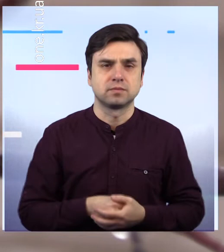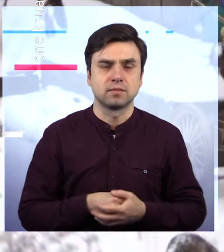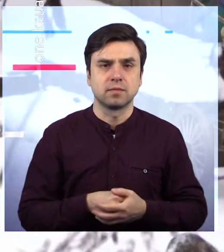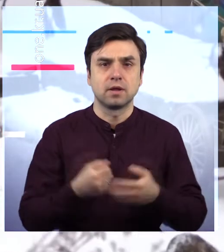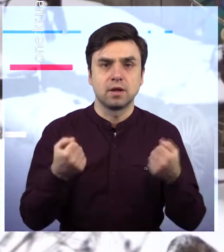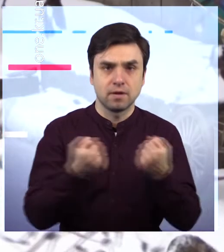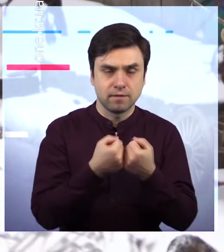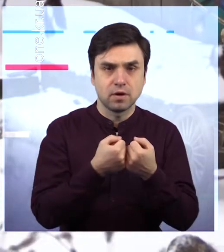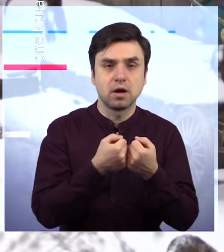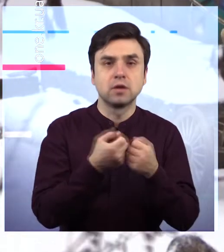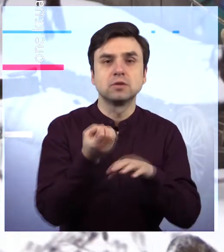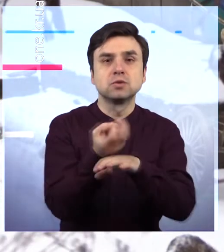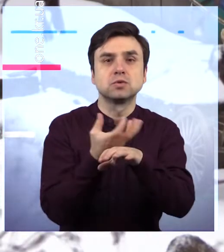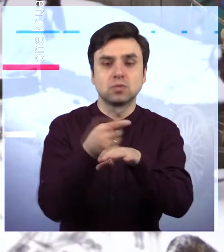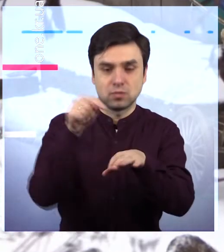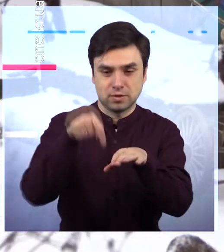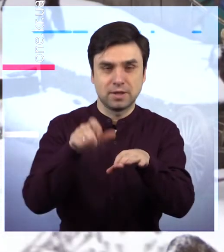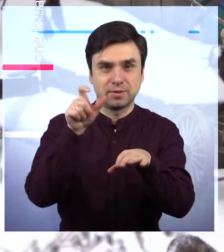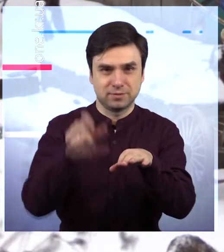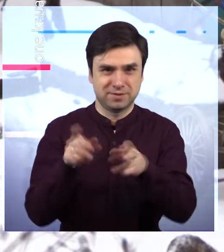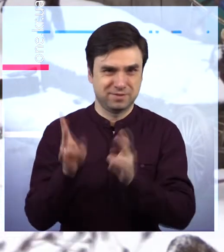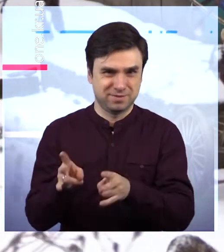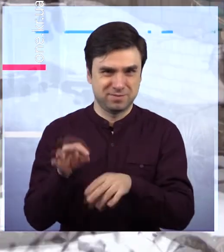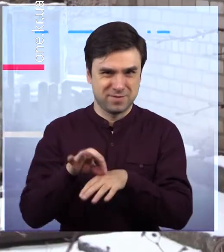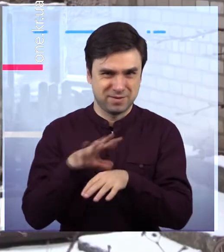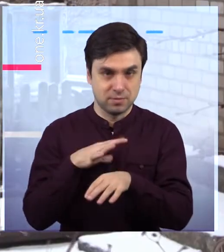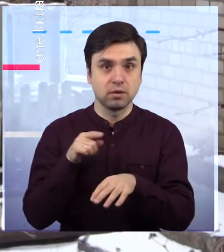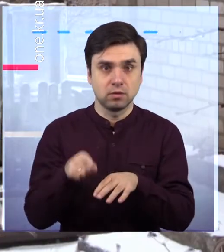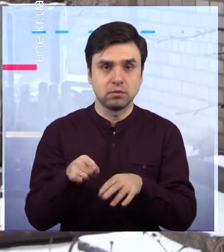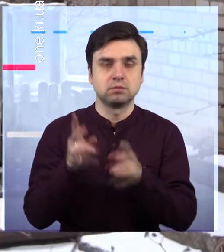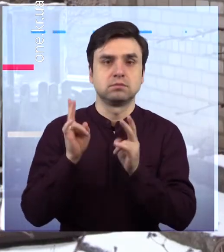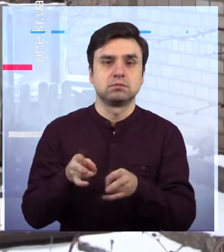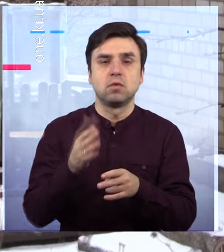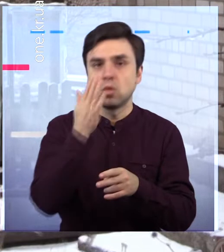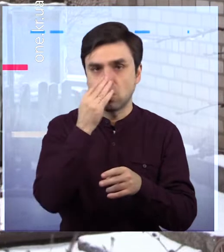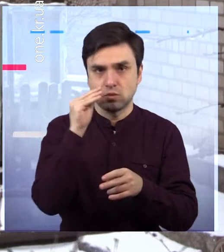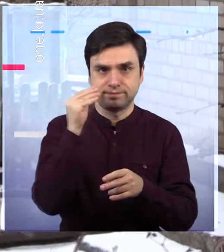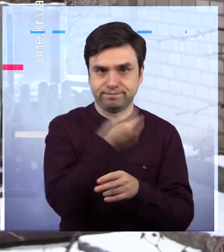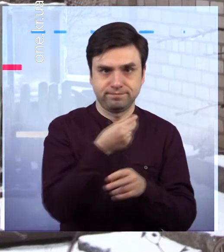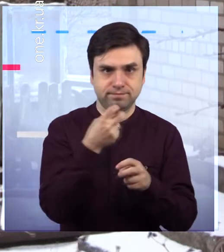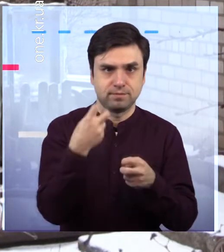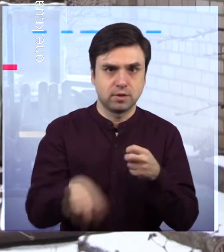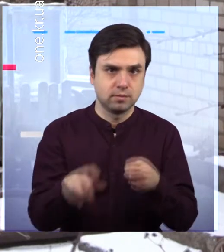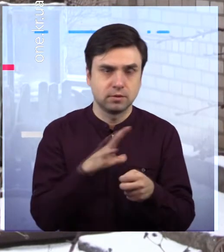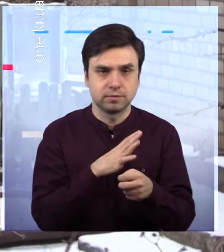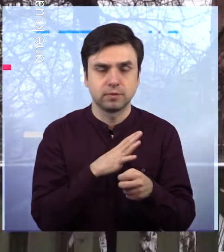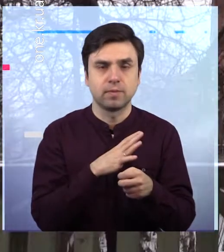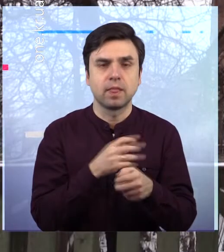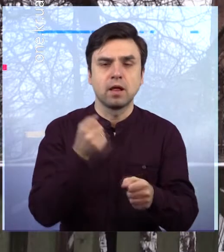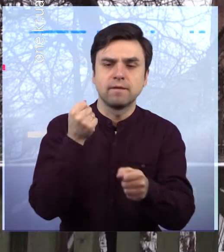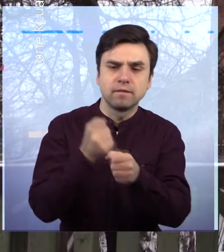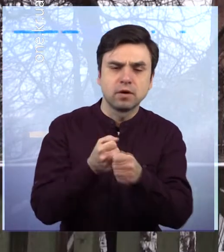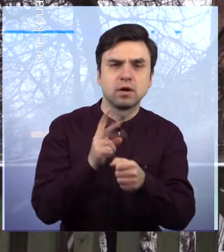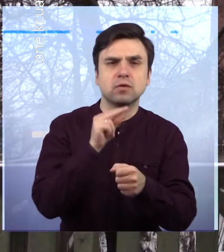у кімнаті палав килим, на якому лежало тіло чоловіка із недопалку. Другою загиблою виявилася жінка, тіло якої лежало в